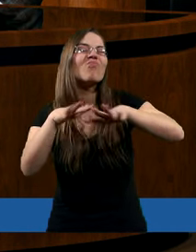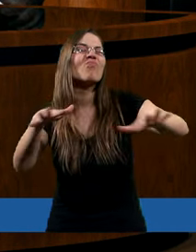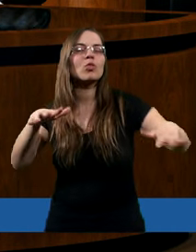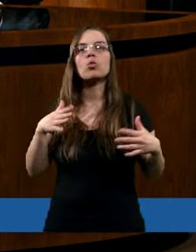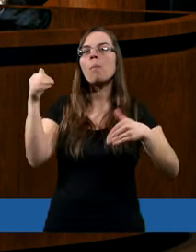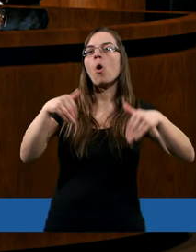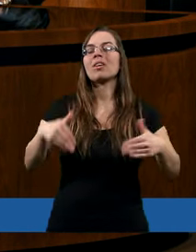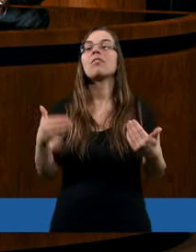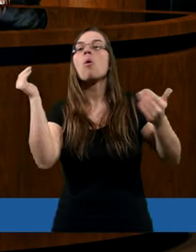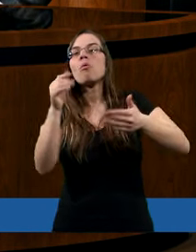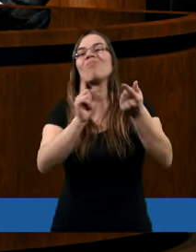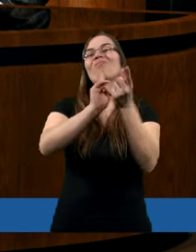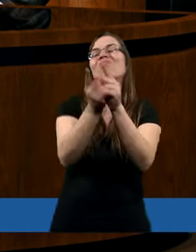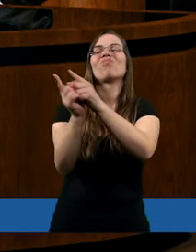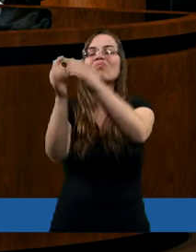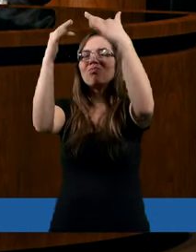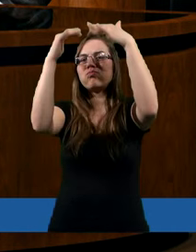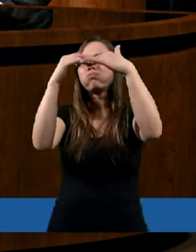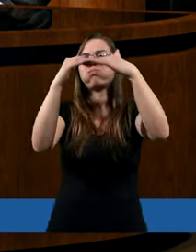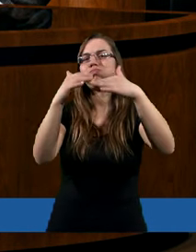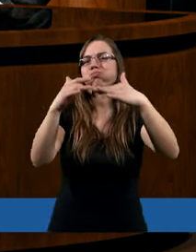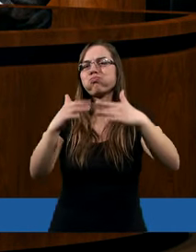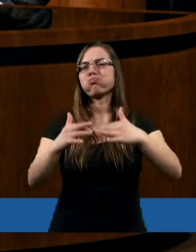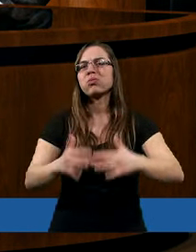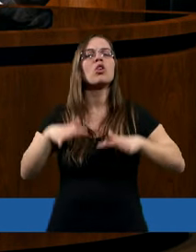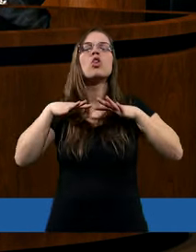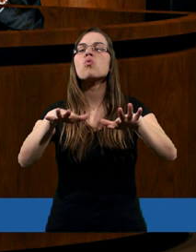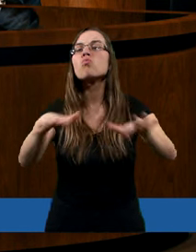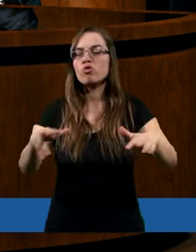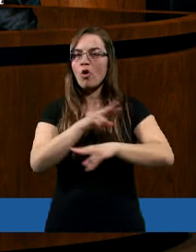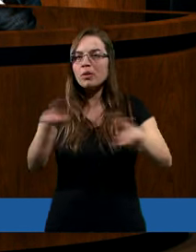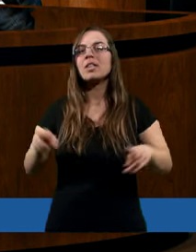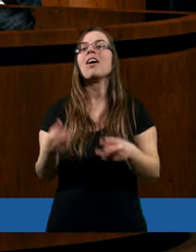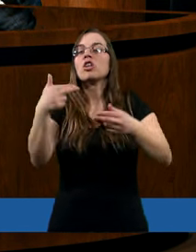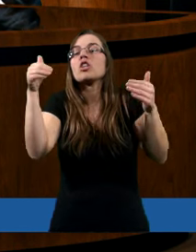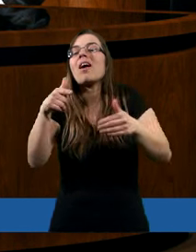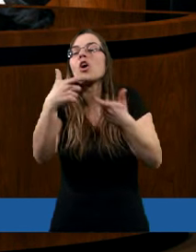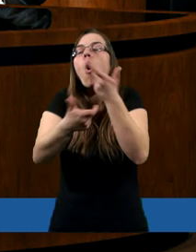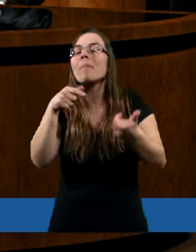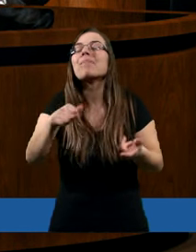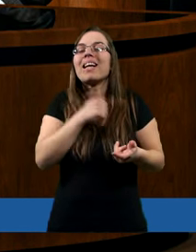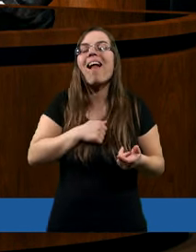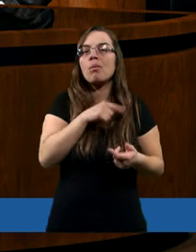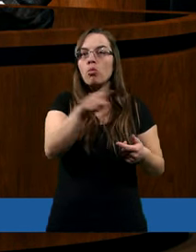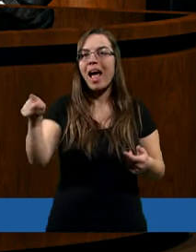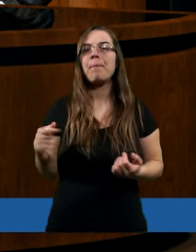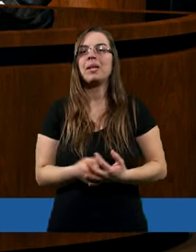Tak naprawdę moglibyśmy teraz wyliczać jakieś grzechy, jakieś postawy, którymi będziemy to robić, ale właśnie